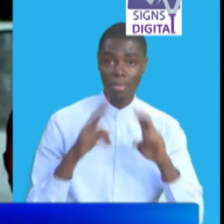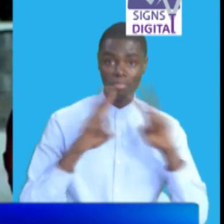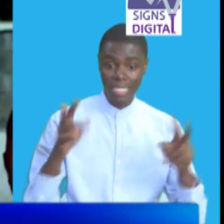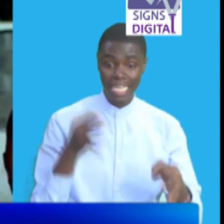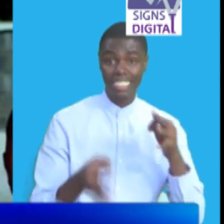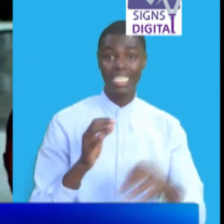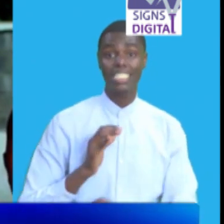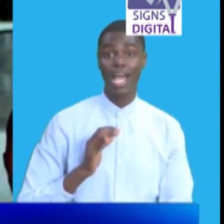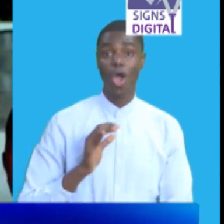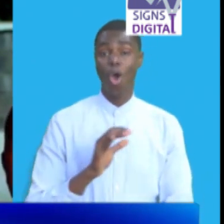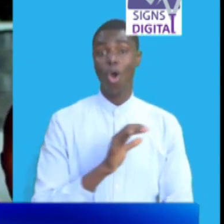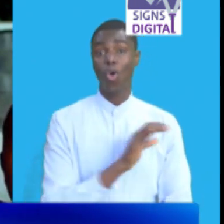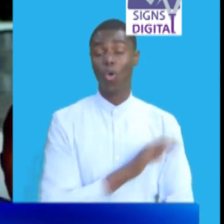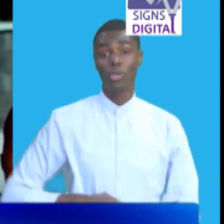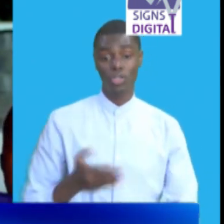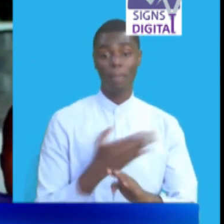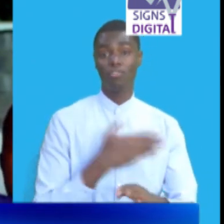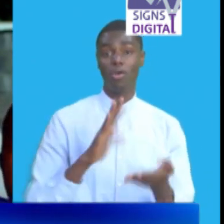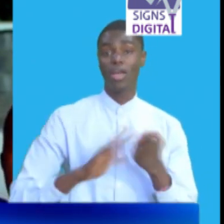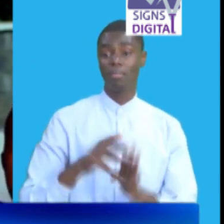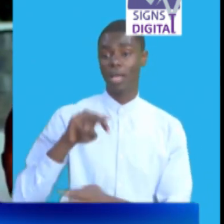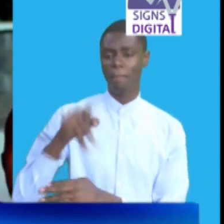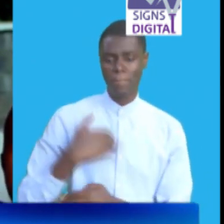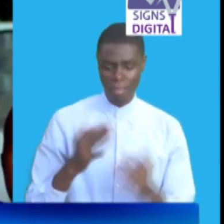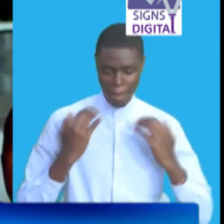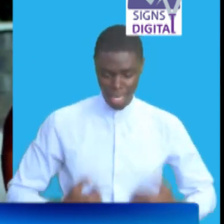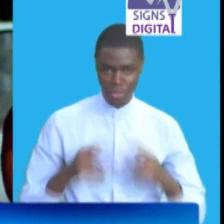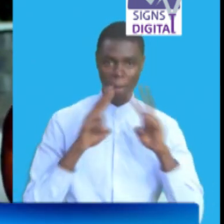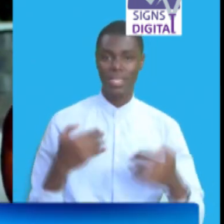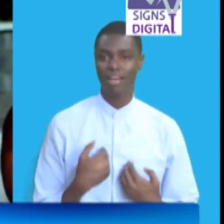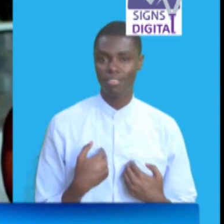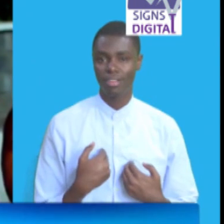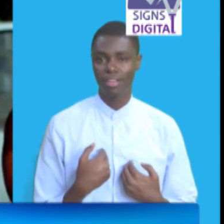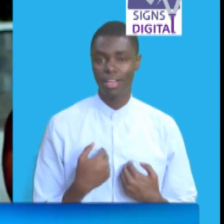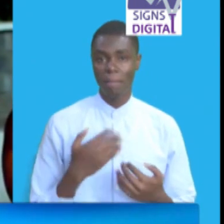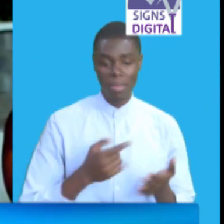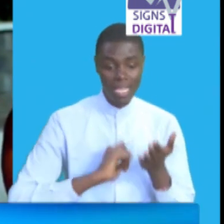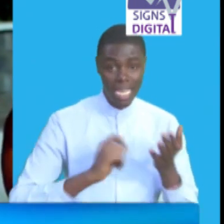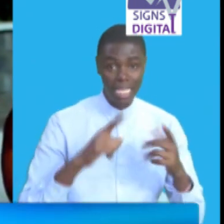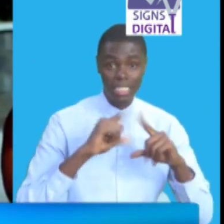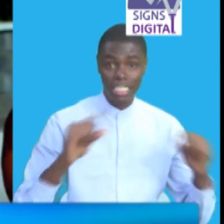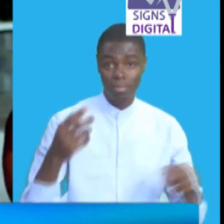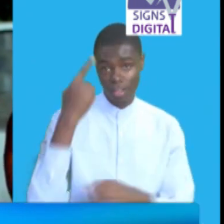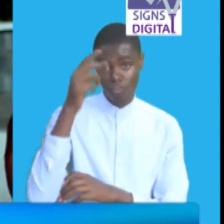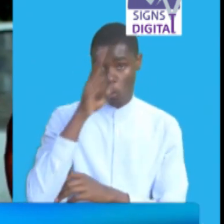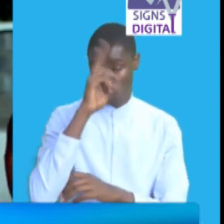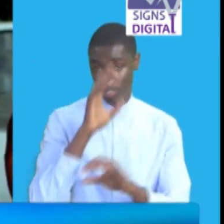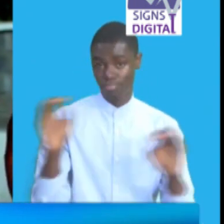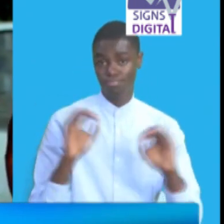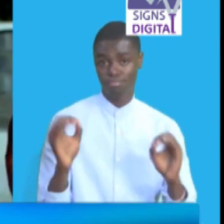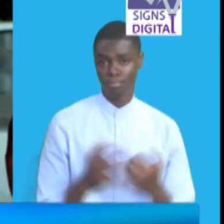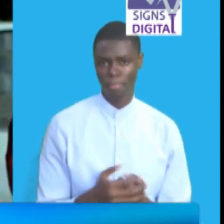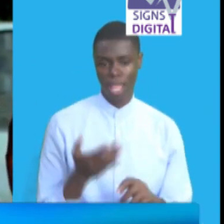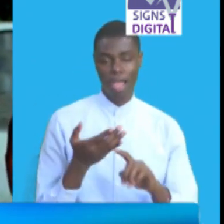commission before i became an mb kila mutu na naiyo mimi ni mutu ya mani na mimi sijawai kwangea statement ya polisi anywhere in my life